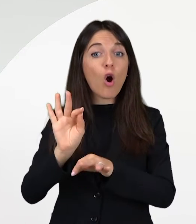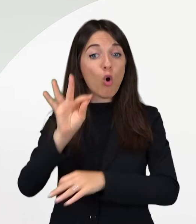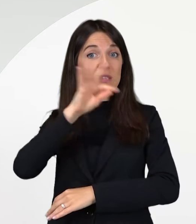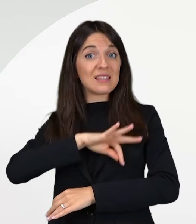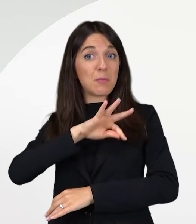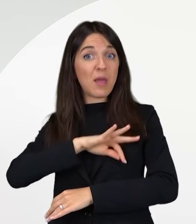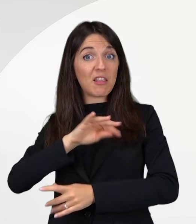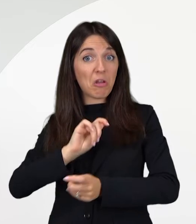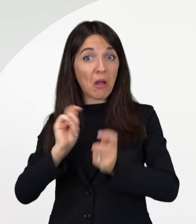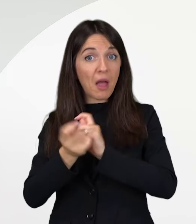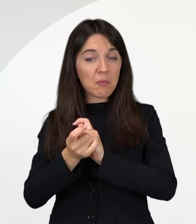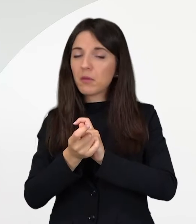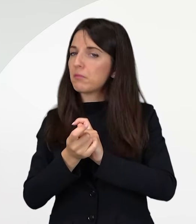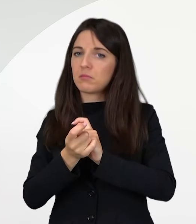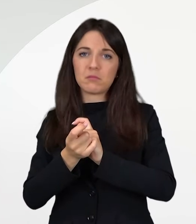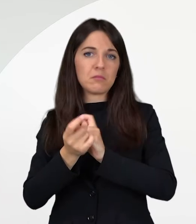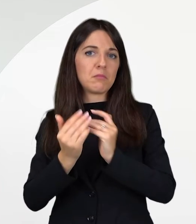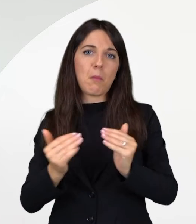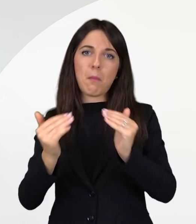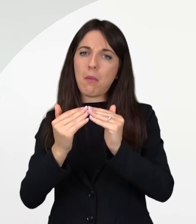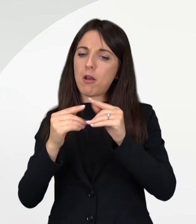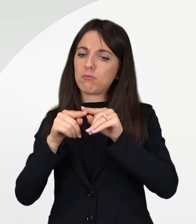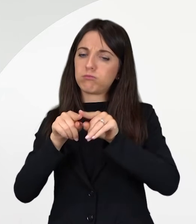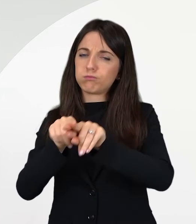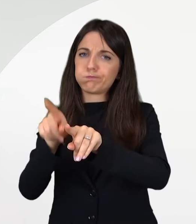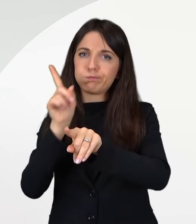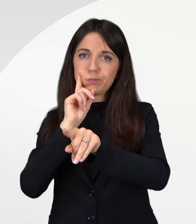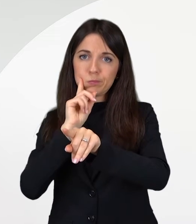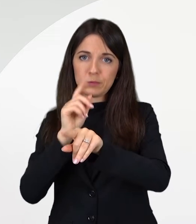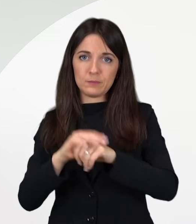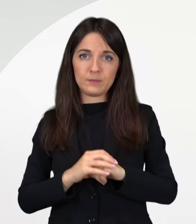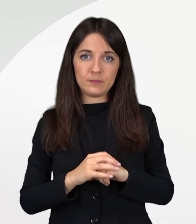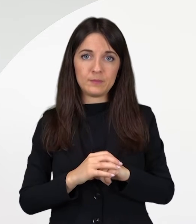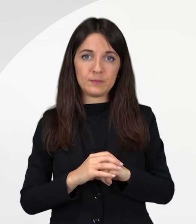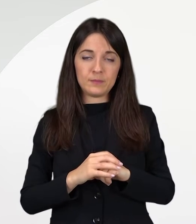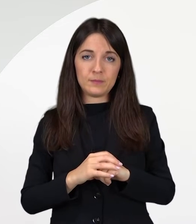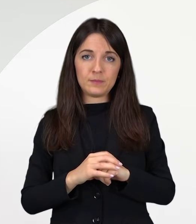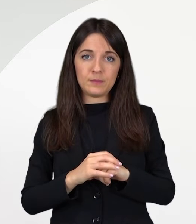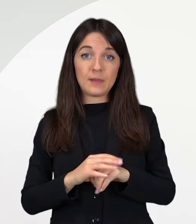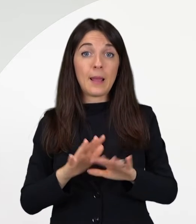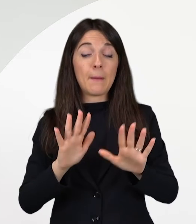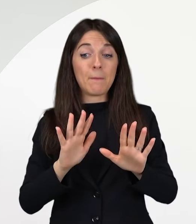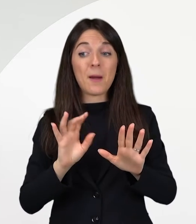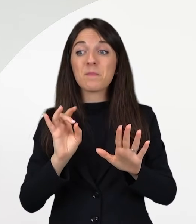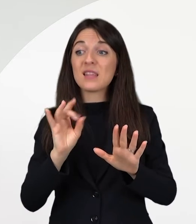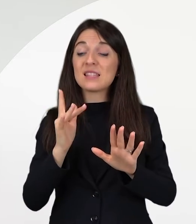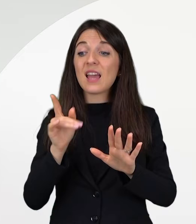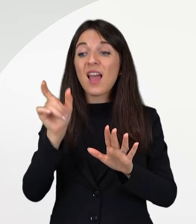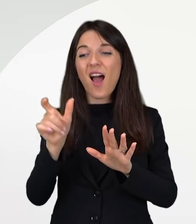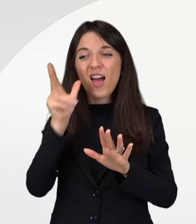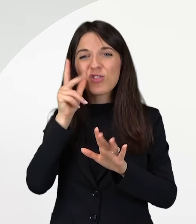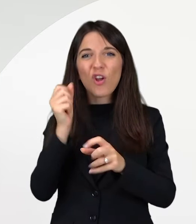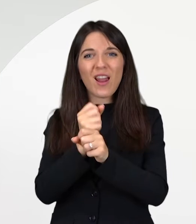modificare in nessun modo la qualifica e il livello di ritribuzione che rimarranno inalterati. Qualora